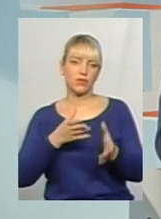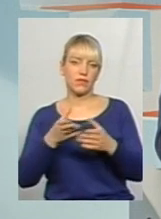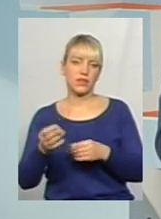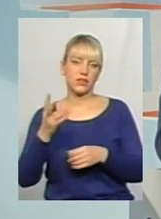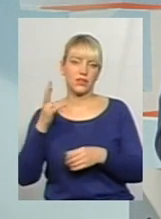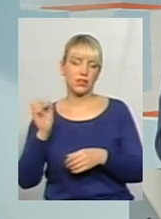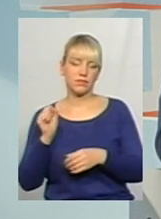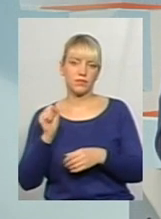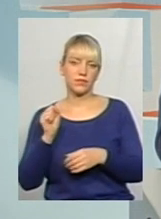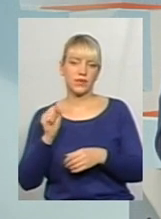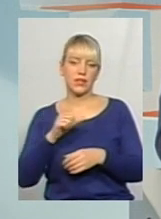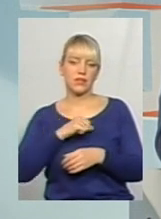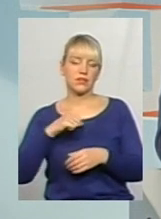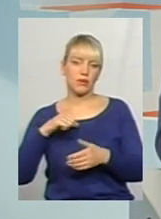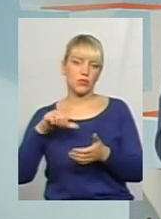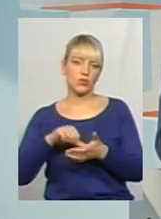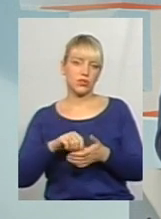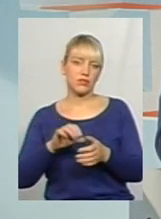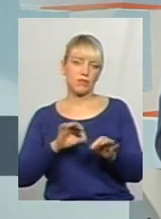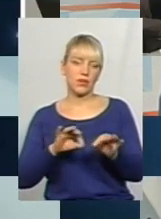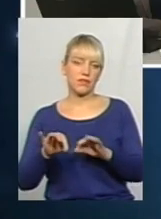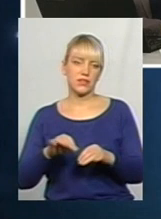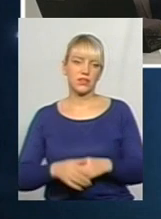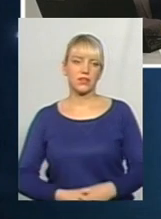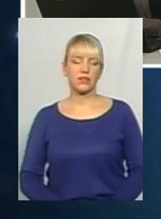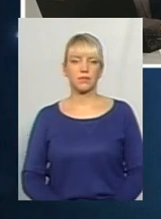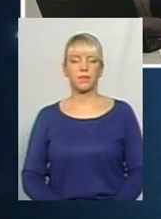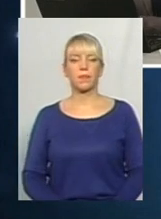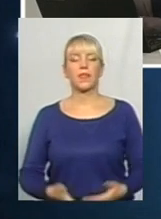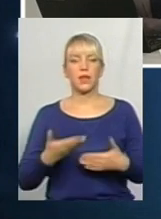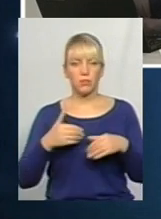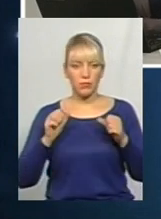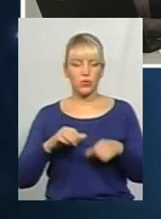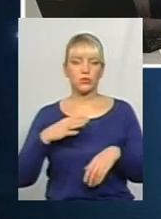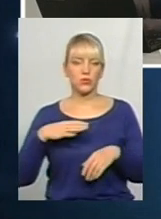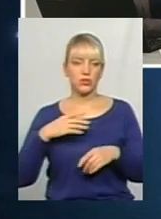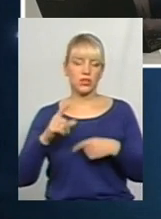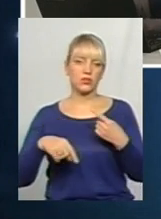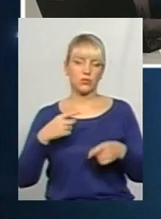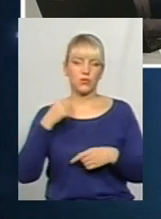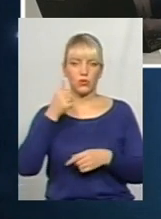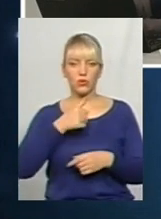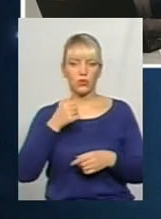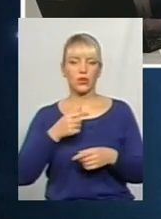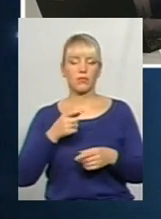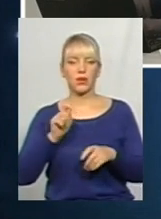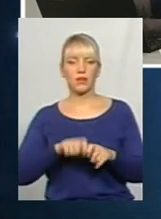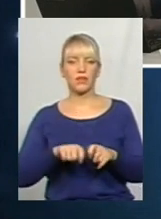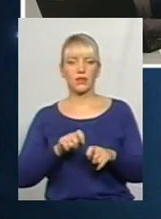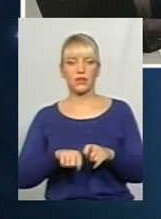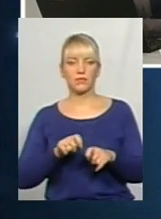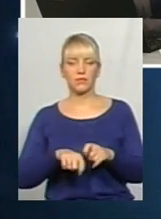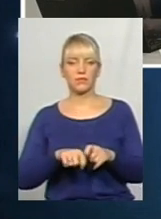саму участь перевізника. Добре. Ми можемо очікувати вже наступного року все ж таки перевірки перевізників?